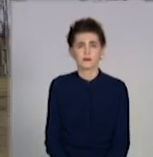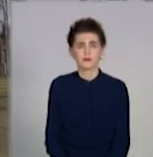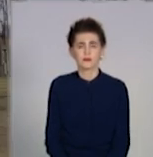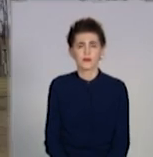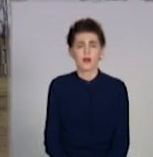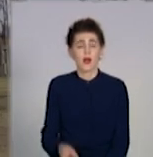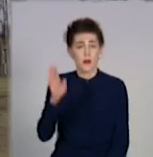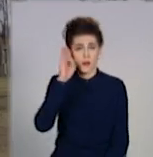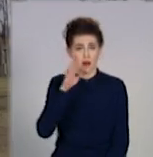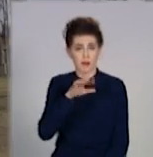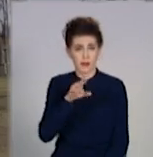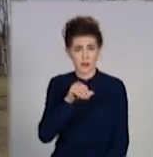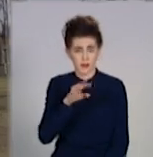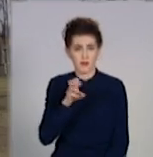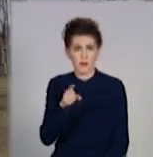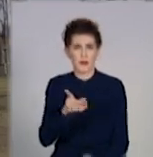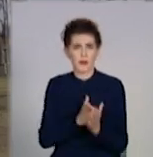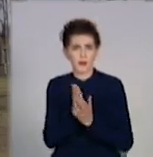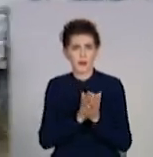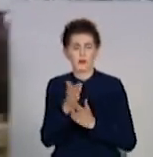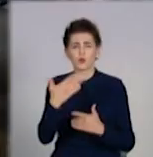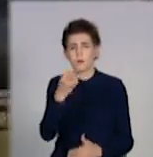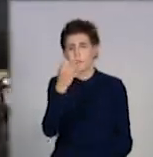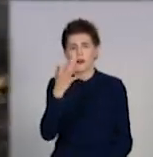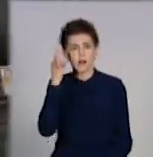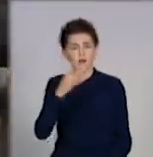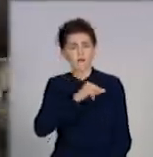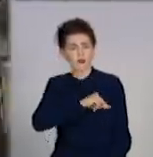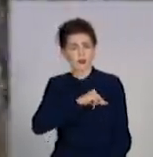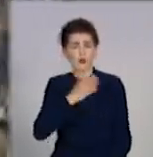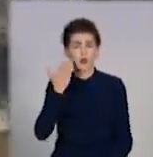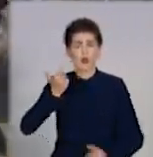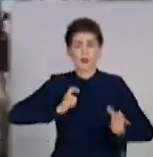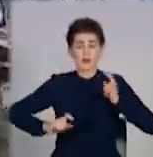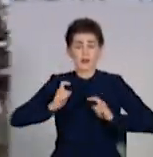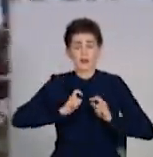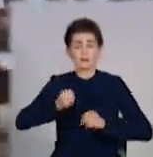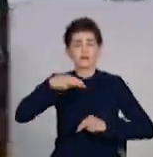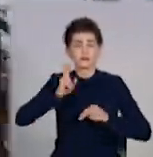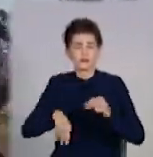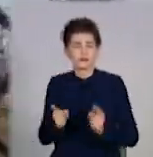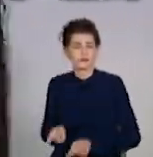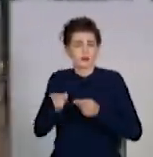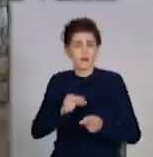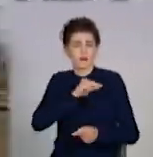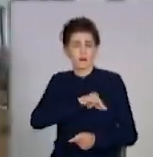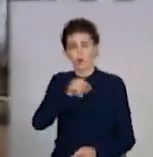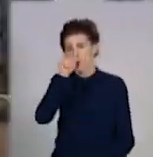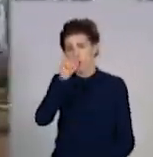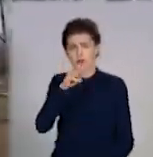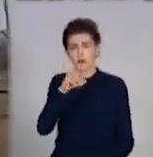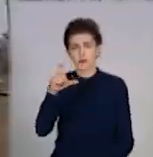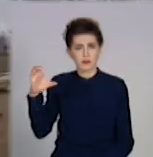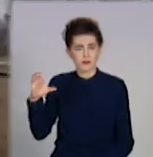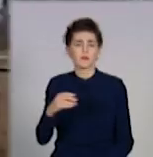Дмитро понад 15 років у енергетиці. Відразу після технікуму прийшов працювати на Луганську ТЕС. Каже, за цей час